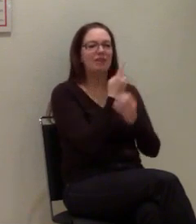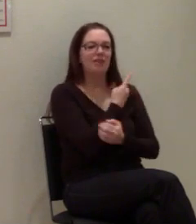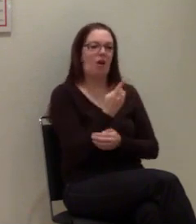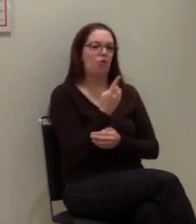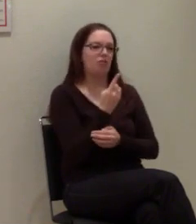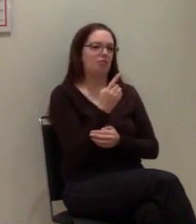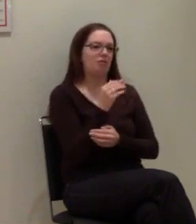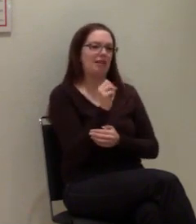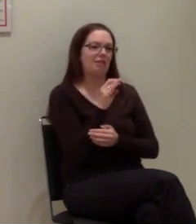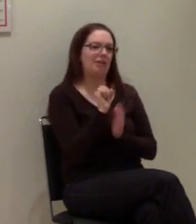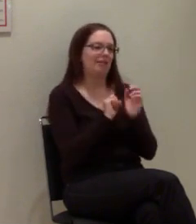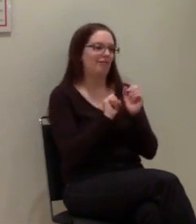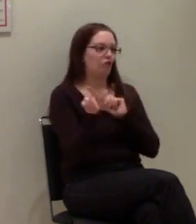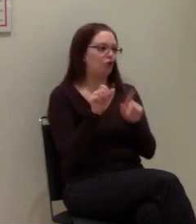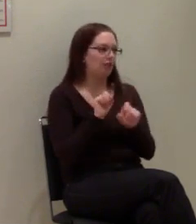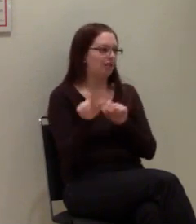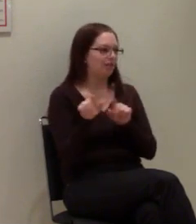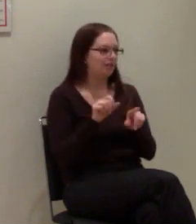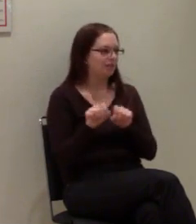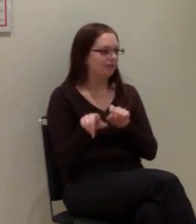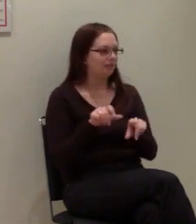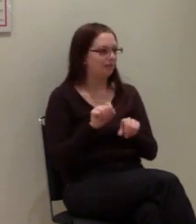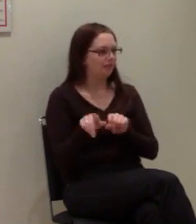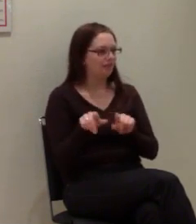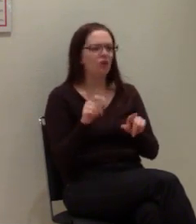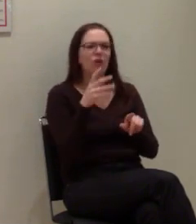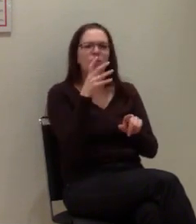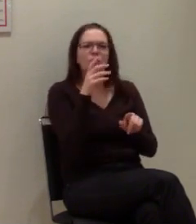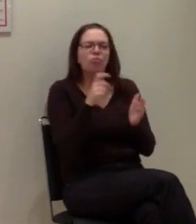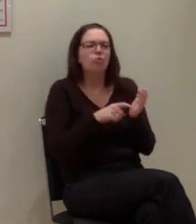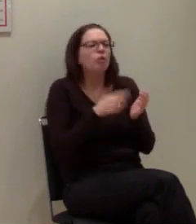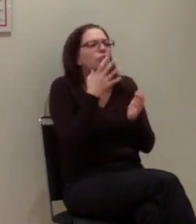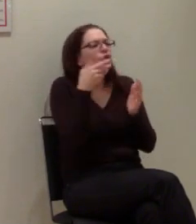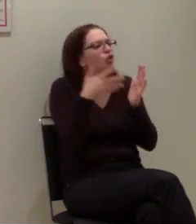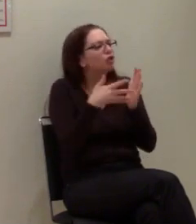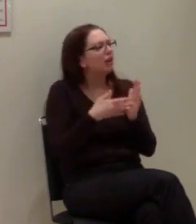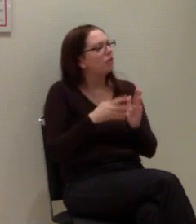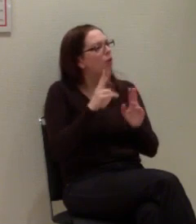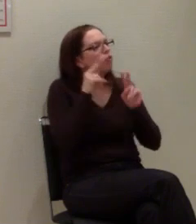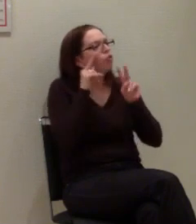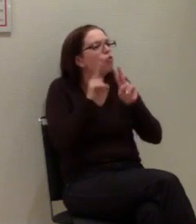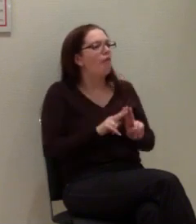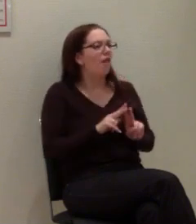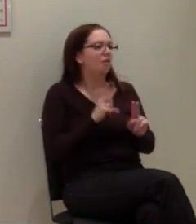Und dabei kam raus, was die Zuverlässigkeit der SMS angeht, dass